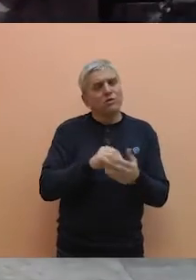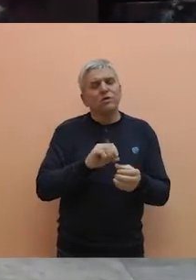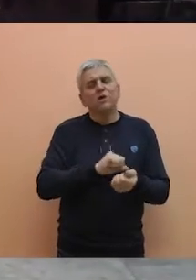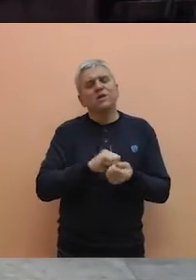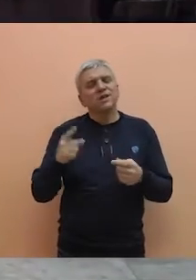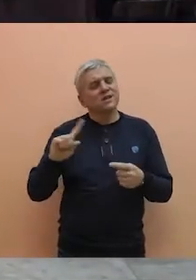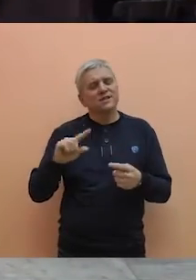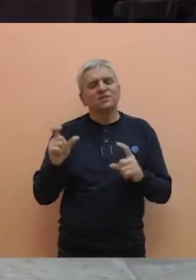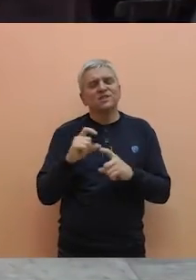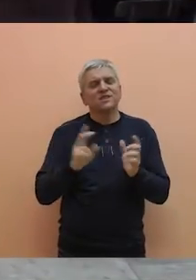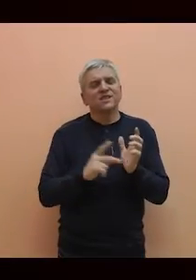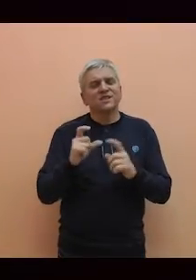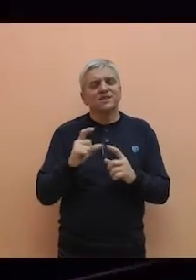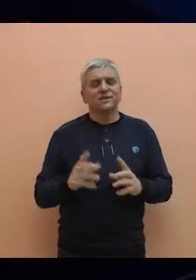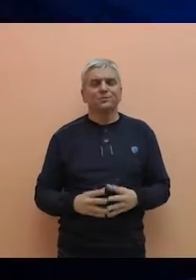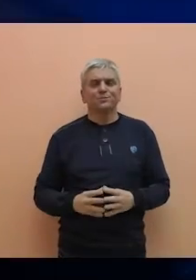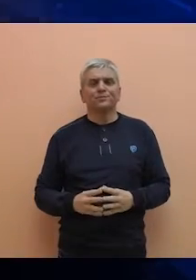Srpskom naprednom strankom.